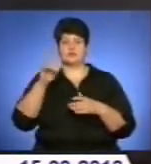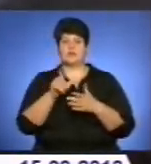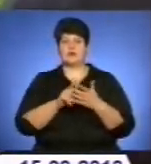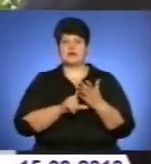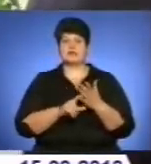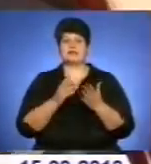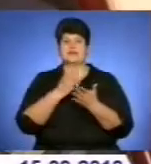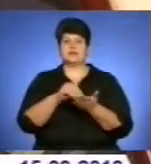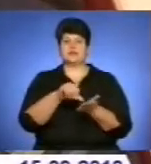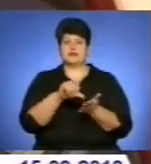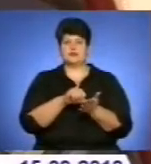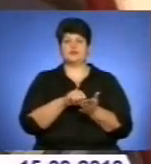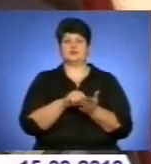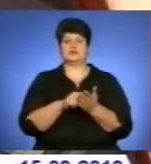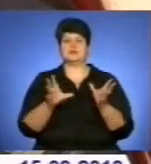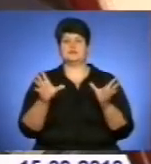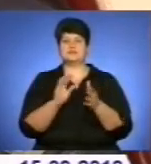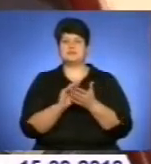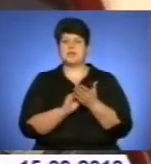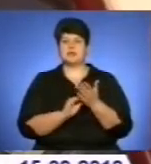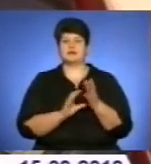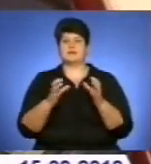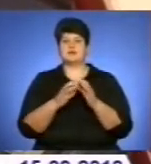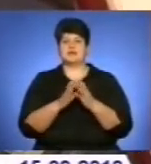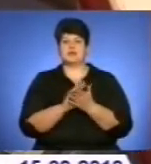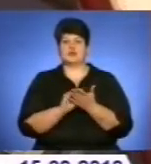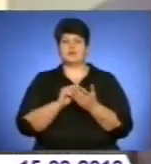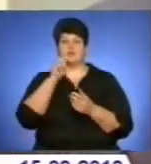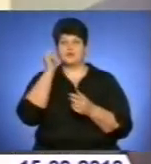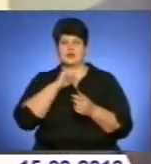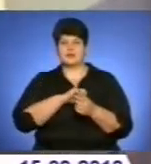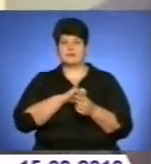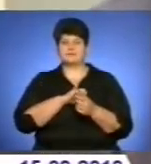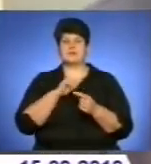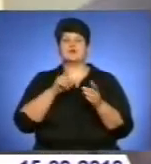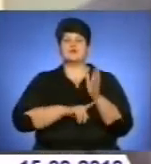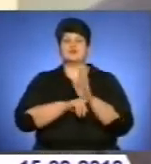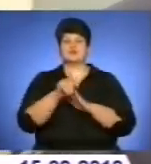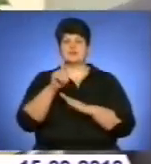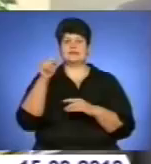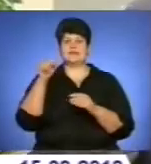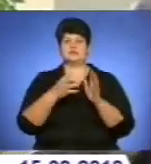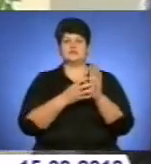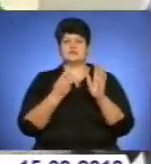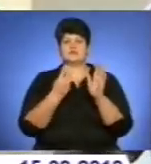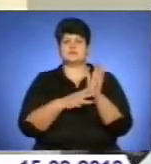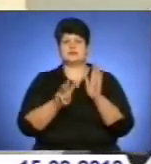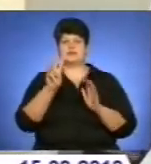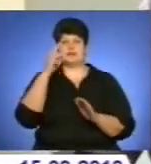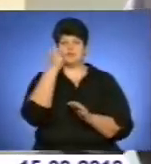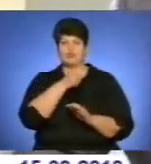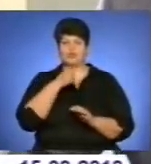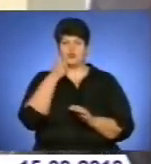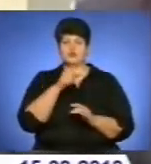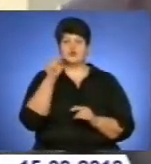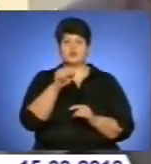літератора стала збірка «Мамені перепілки» у львівському видавництві «Каменяр». Отримавши позитивні рекомендації від Романа Лубківського,